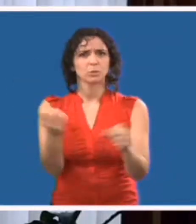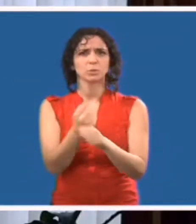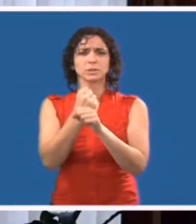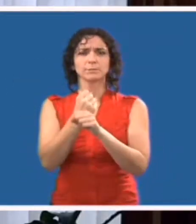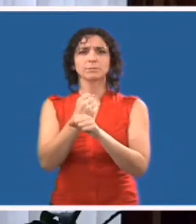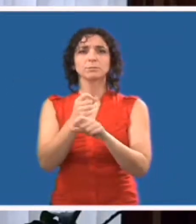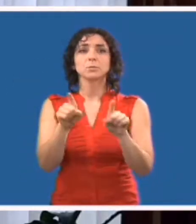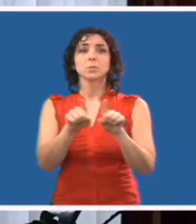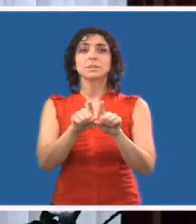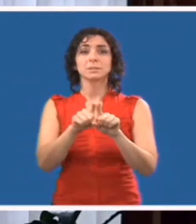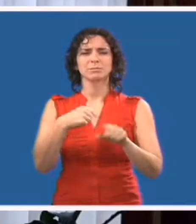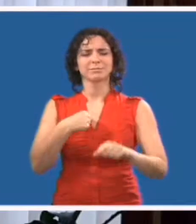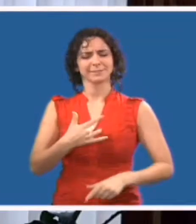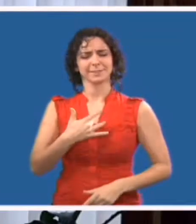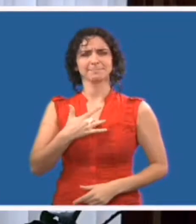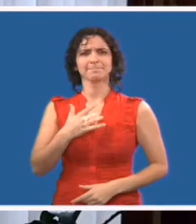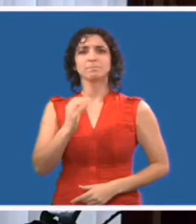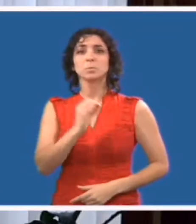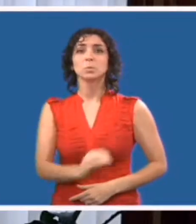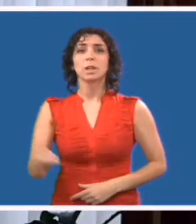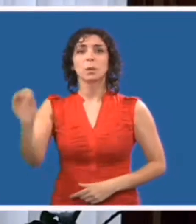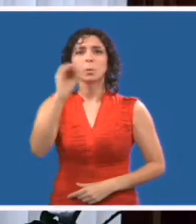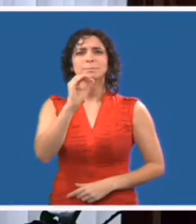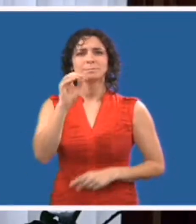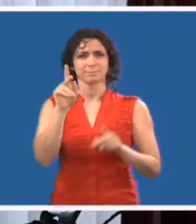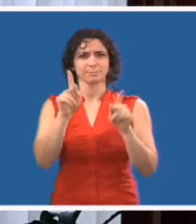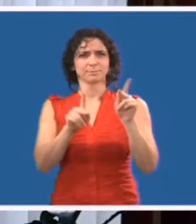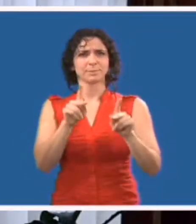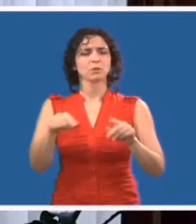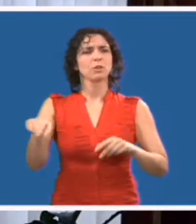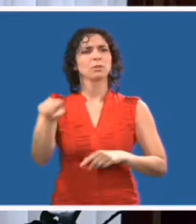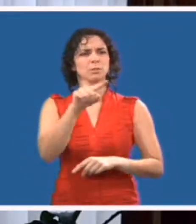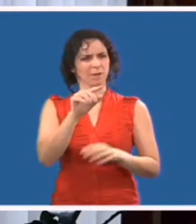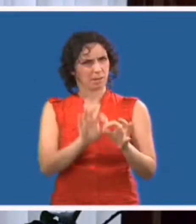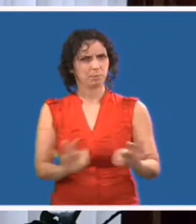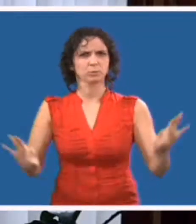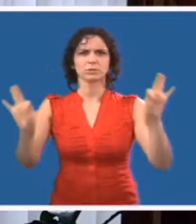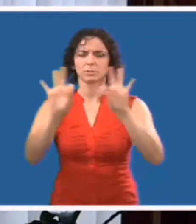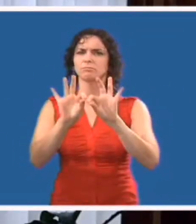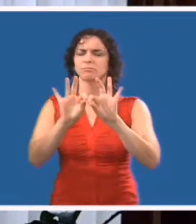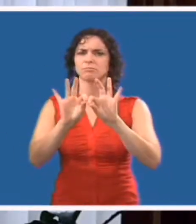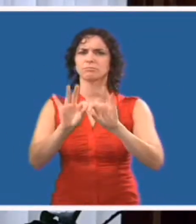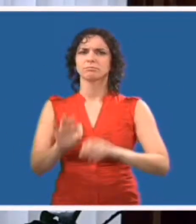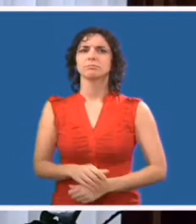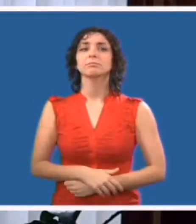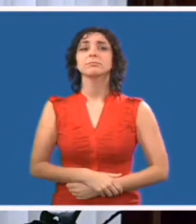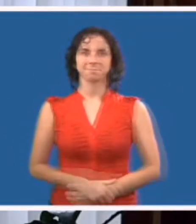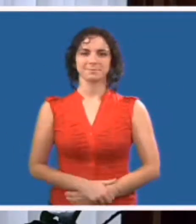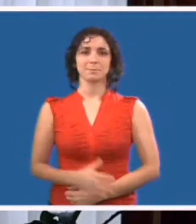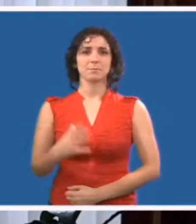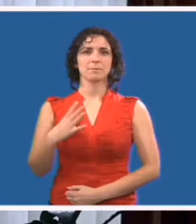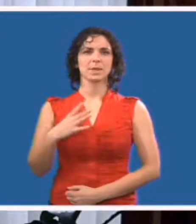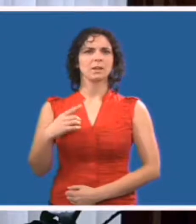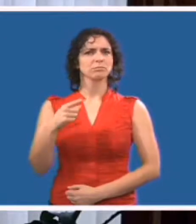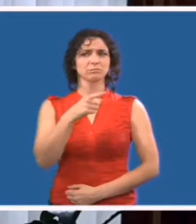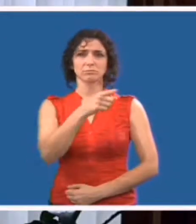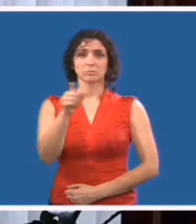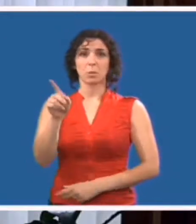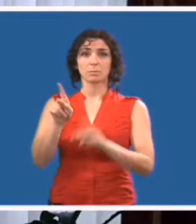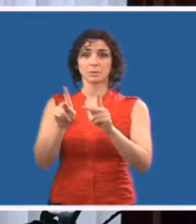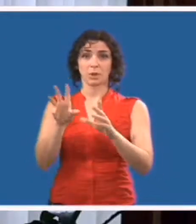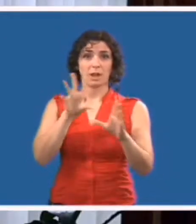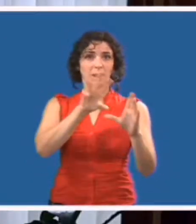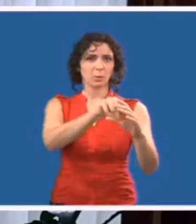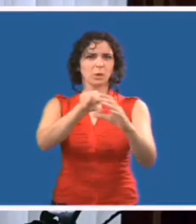et ainsi de jouer un rôle substantiel dans la vie de la Provence. Toutefois, pour parvenir à une